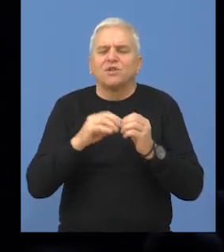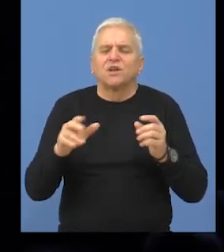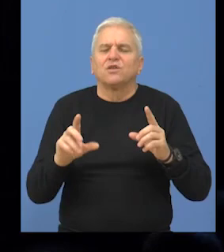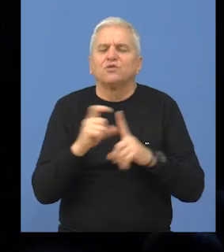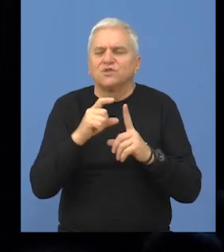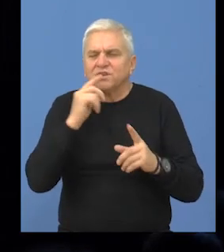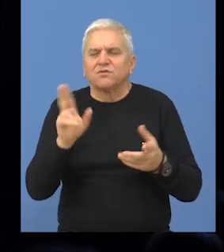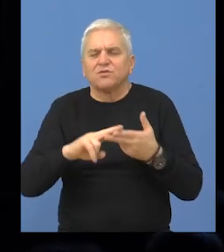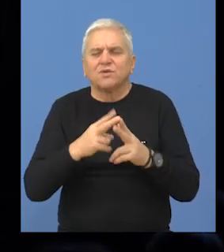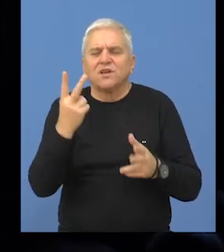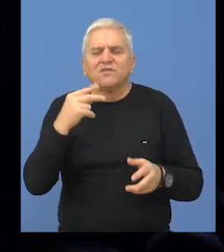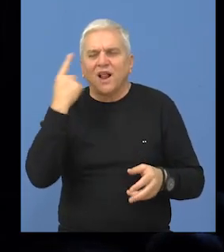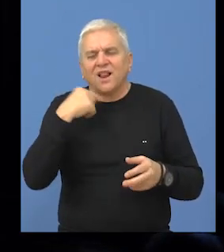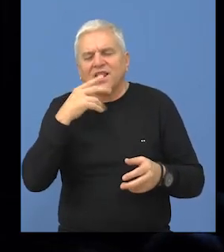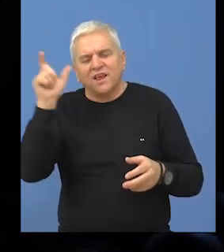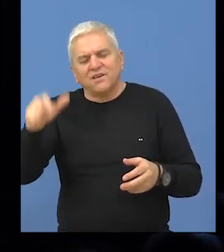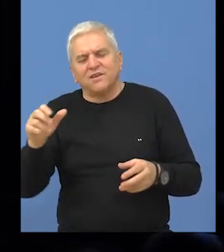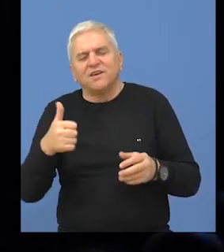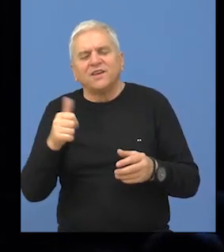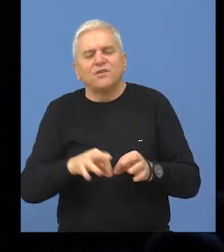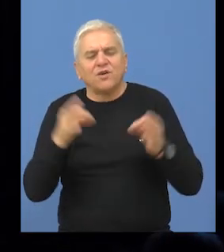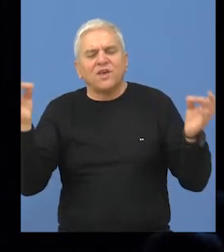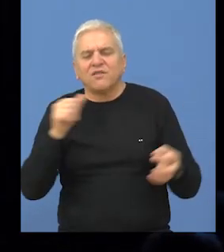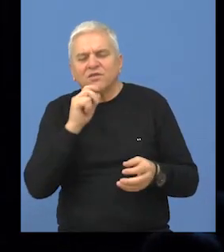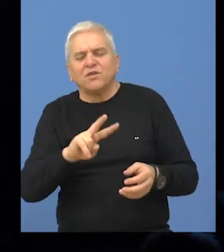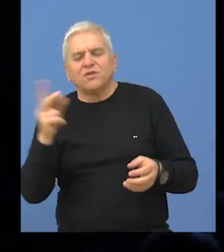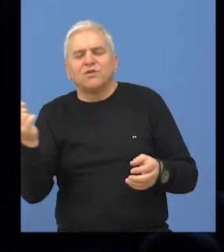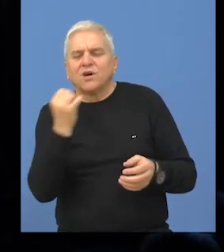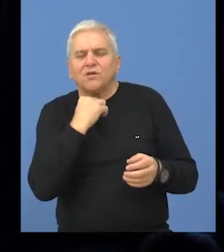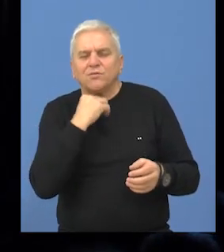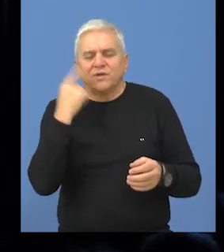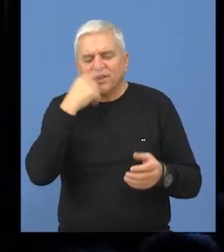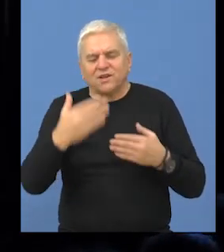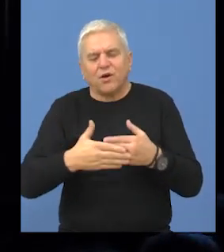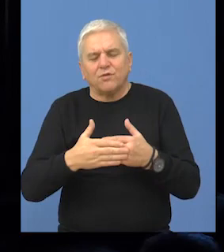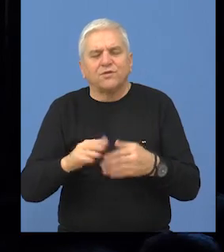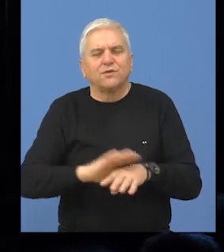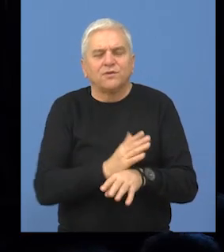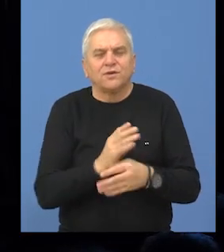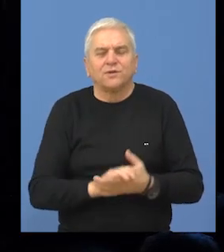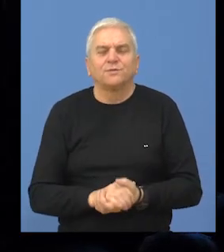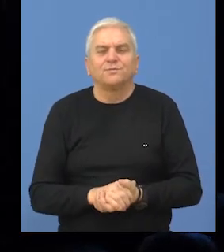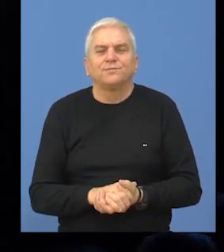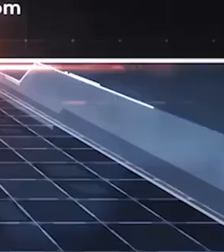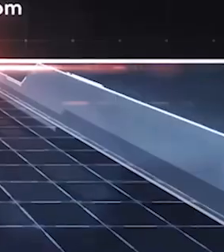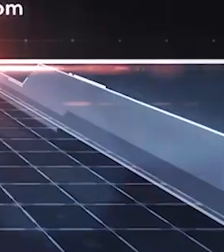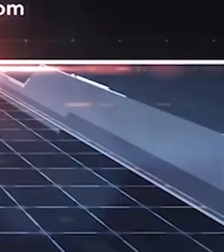ulozi Bogdana Dunđerskog, upozna dva lica Bogdanova, jedno javno i drugo privatno intimno.